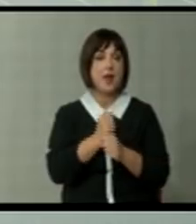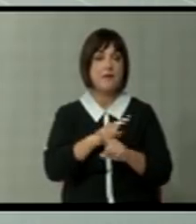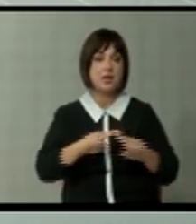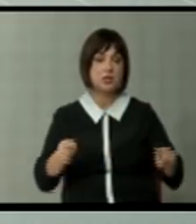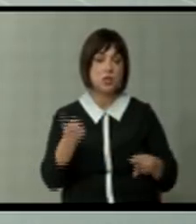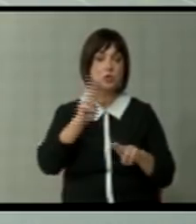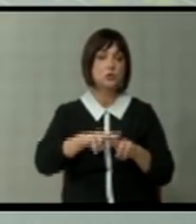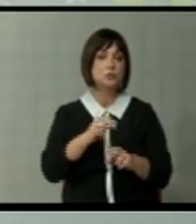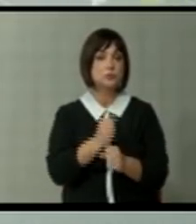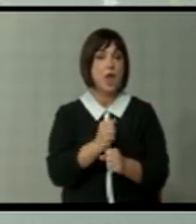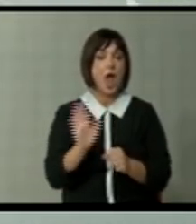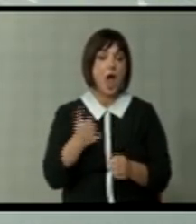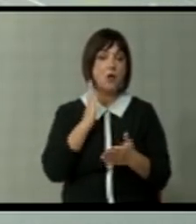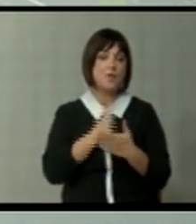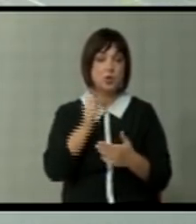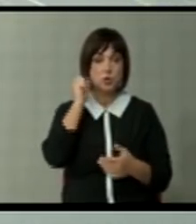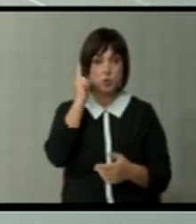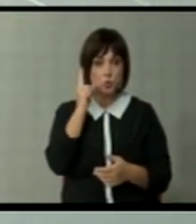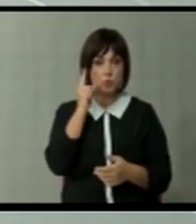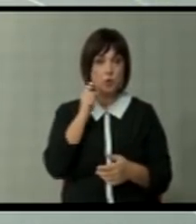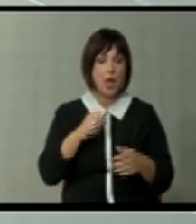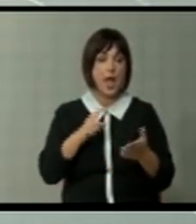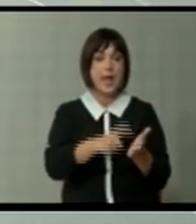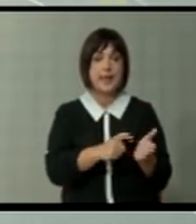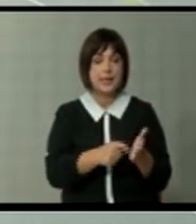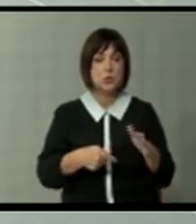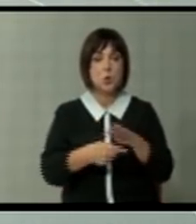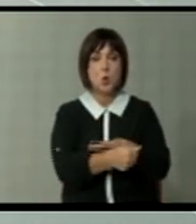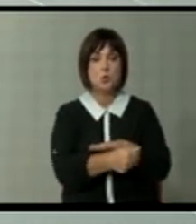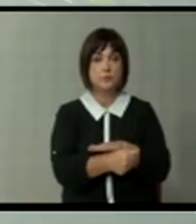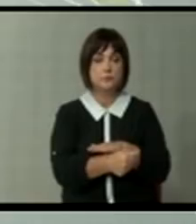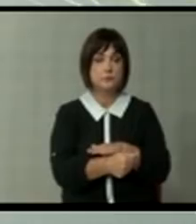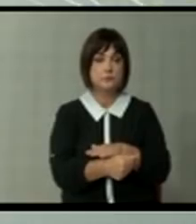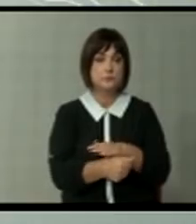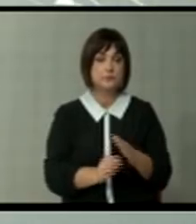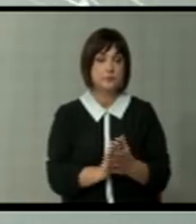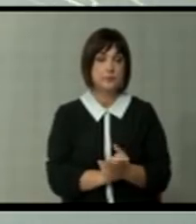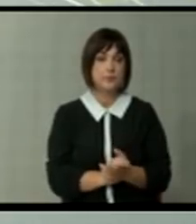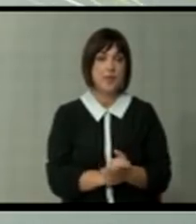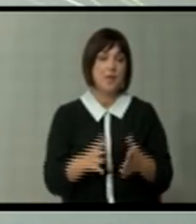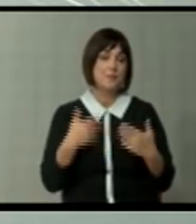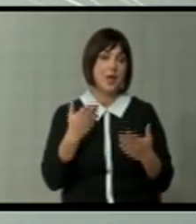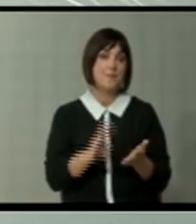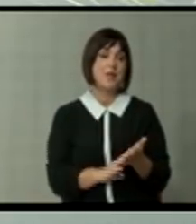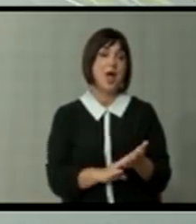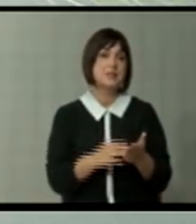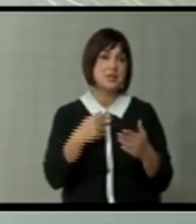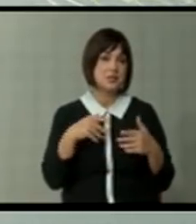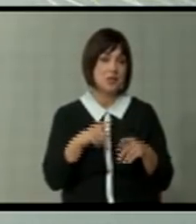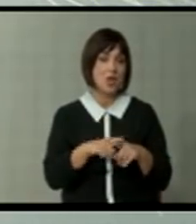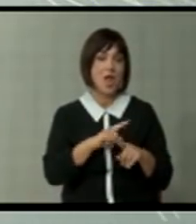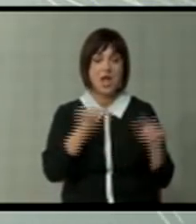кон решавање на процесите, ако веќе се случуваат рекијат корупција и така натаму. Младен, младен. Или? Толку беше очигледно. Нека да грешам јас.